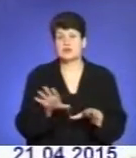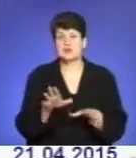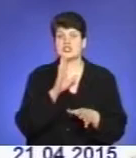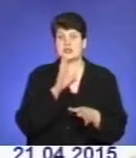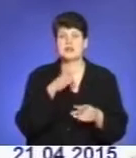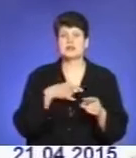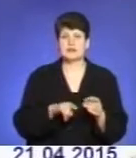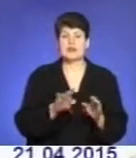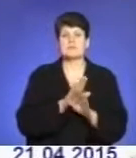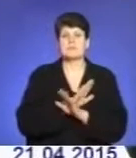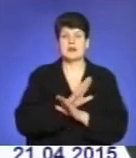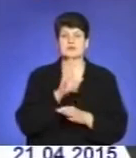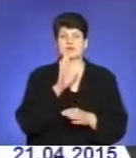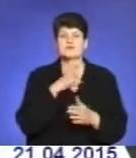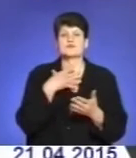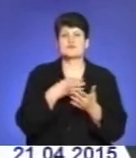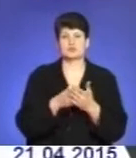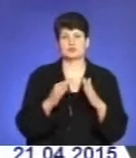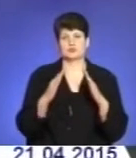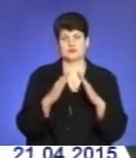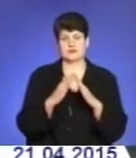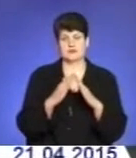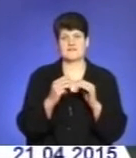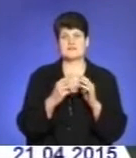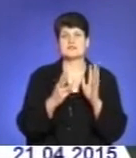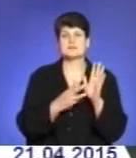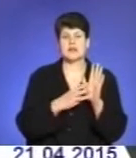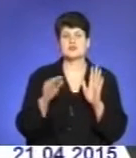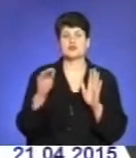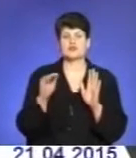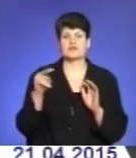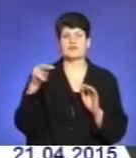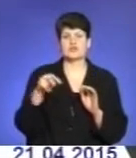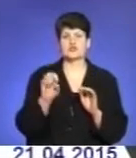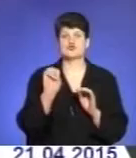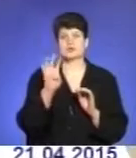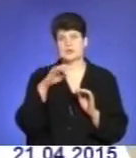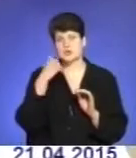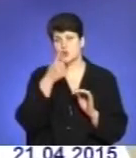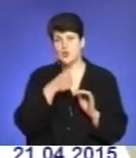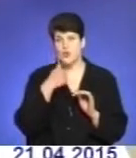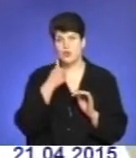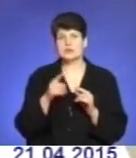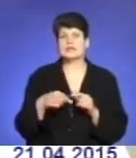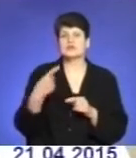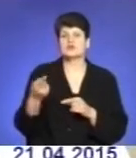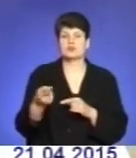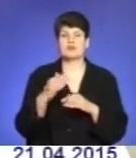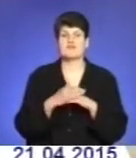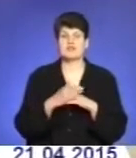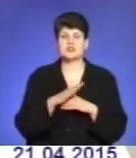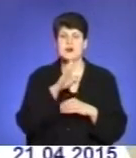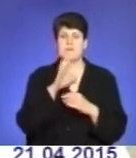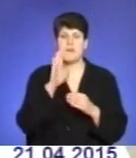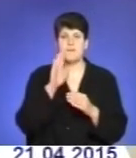мертву дівчинку у власному житловому будинку 18 жовтня 2014 року. Наступного вечора матір